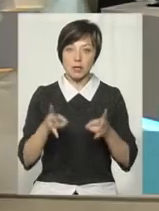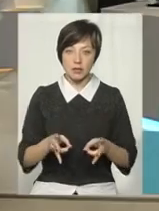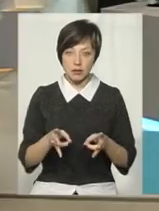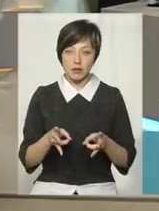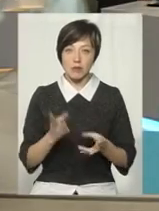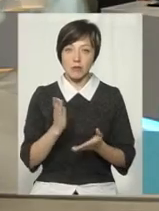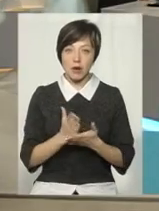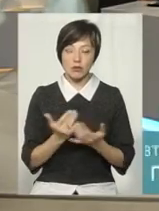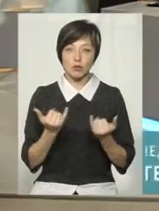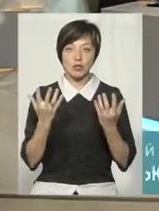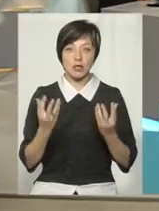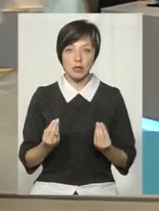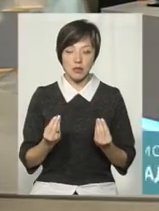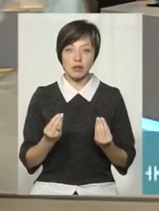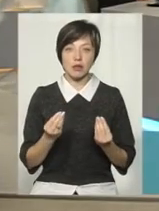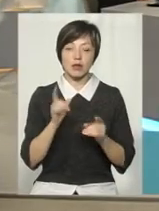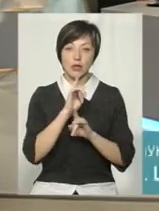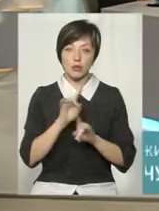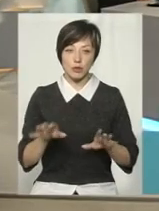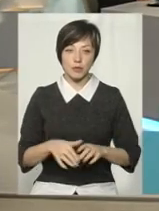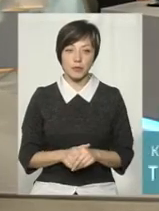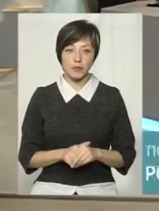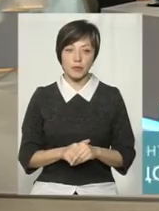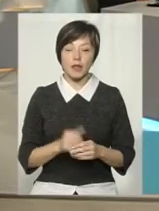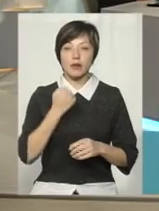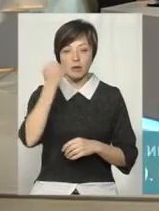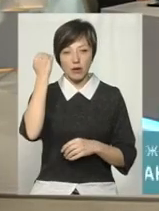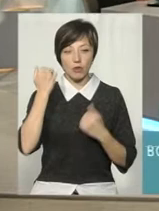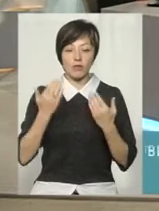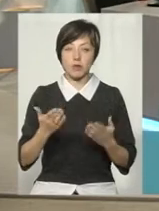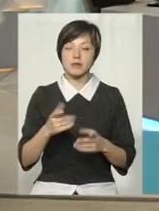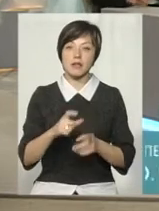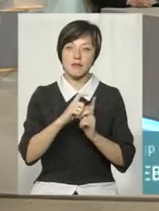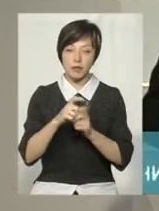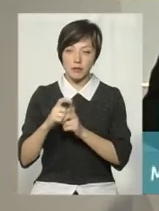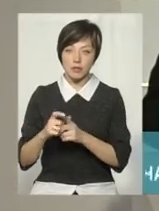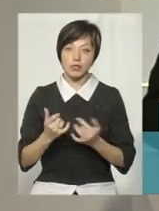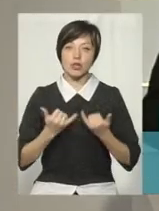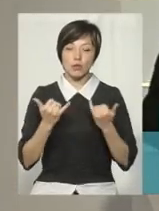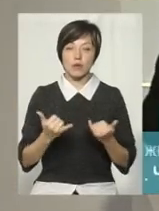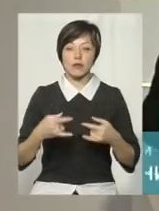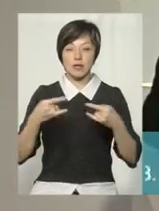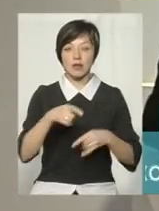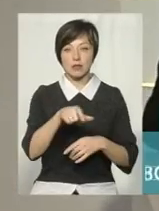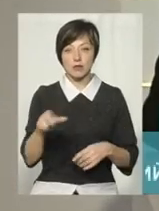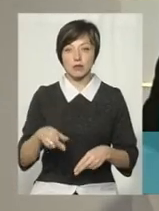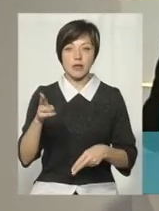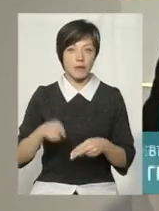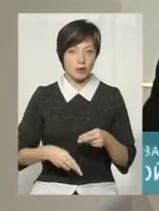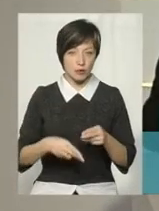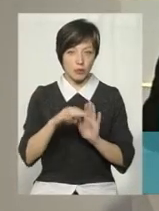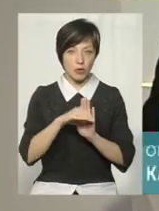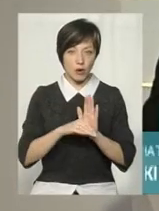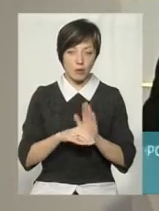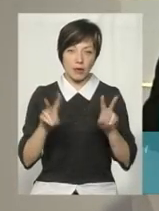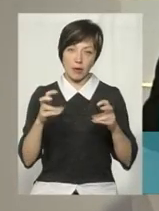яку маємо на сьогоднішній день, їх не буде. Я вам дякую за відповіді. Шановні телеглядачі, на цьому ми завершуємо